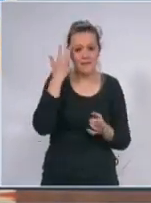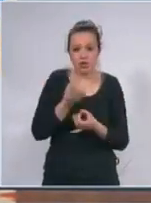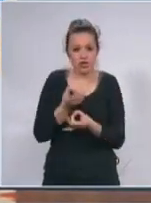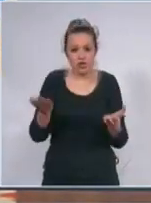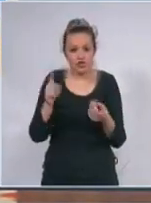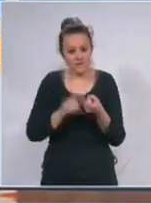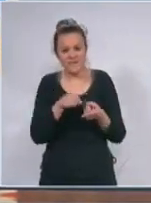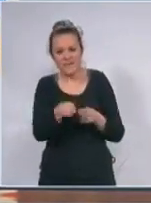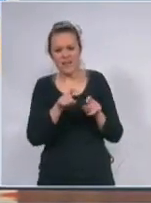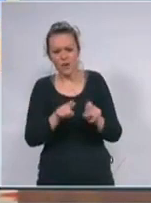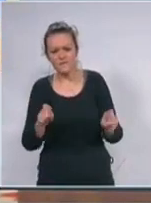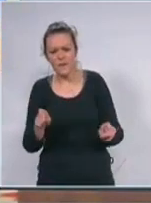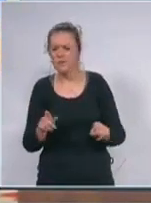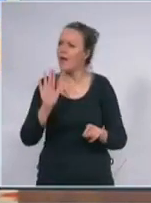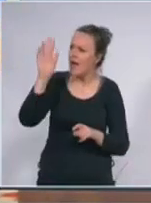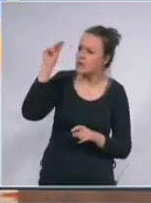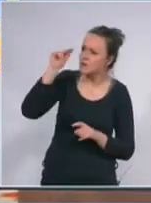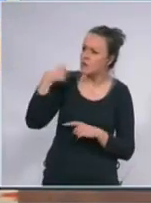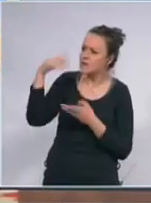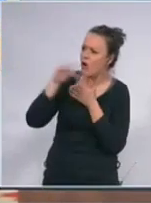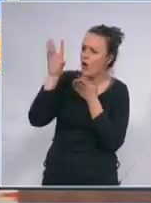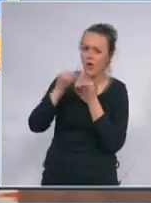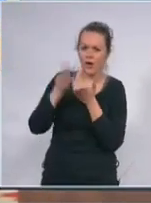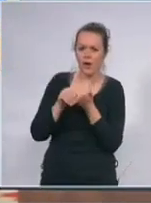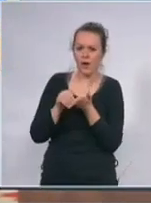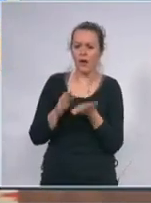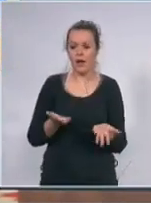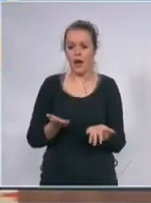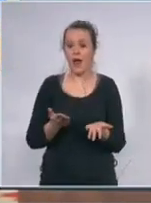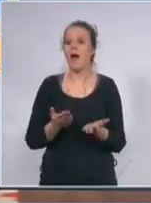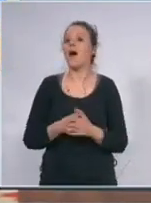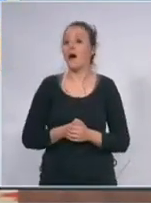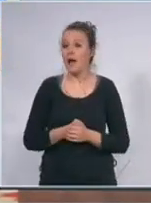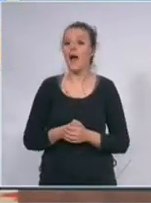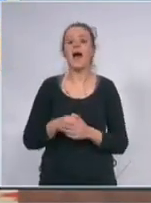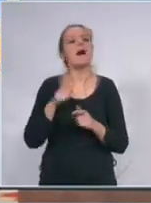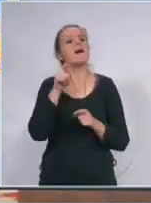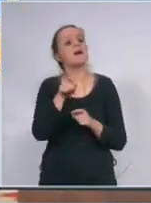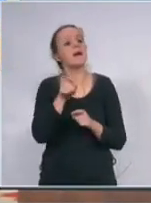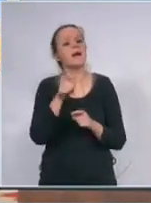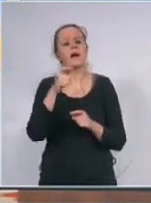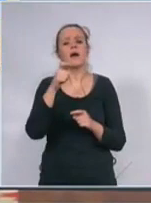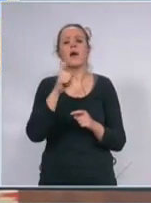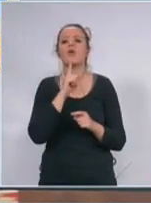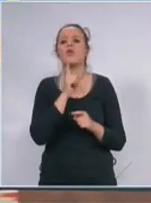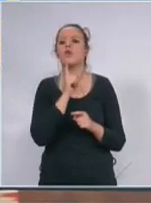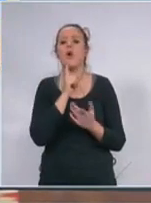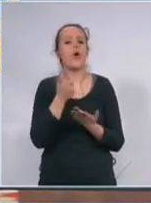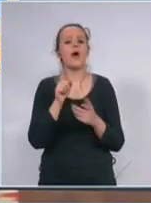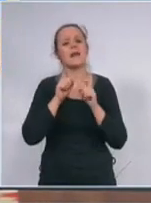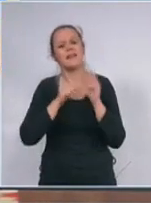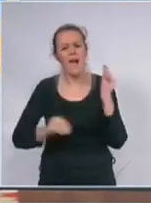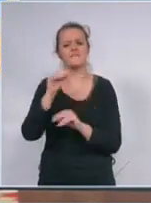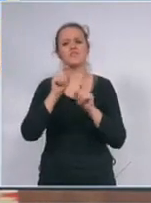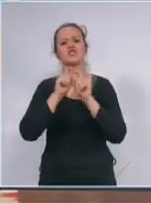vrlo malo i učimo na tuđim iskustvima ali ono što smo među vremenu saznali jeste da su najzarazne i praktično ljudi oko početka simptoma znači